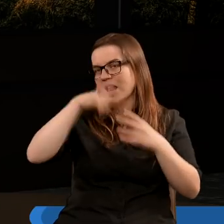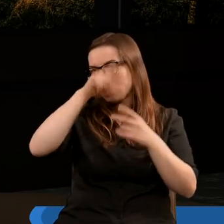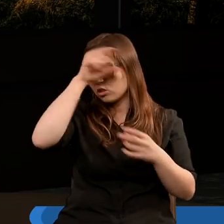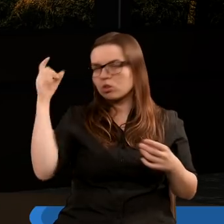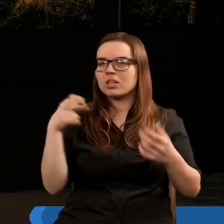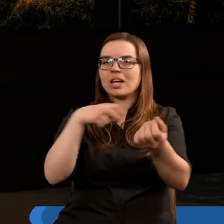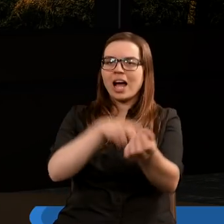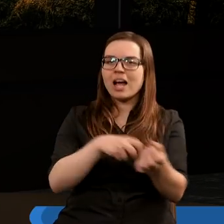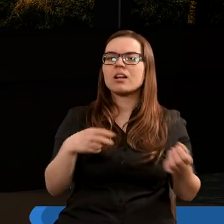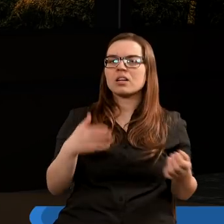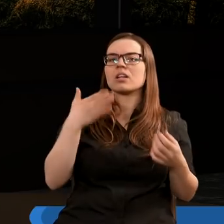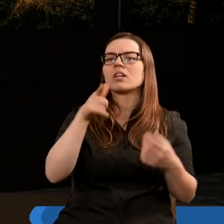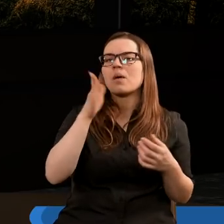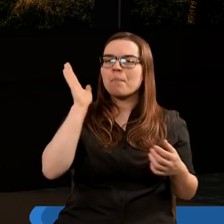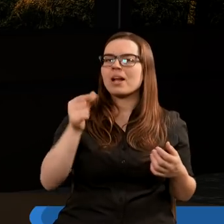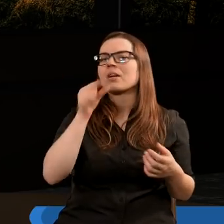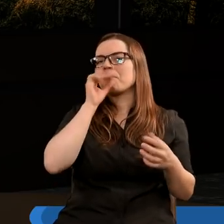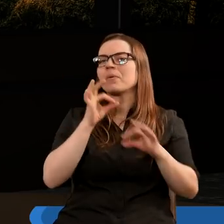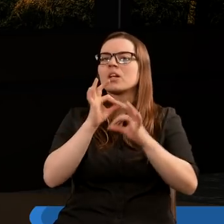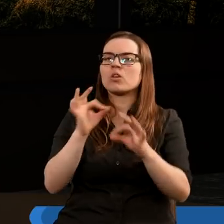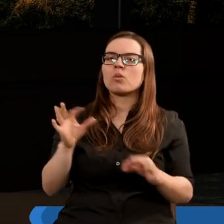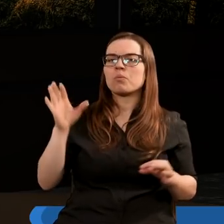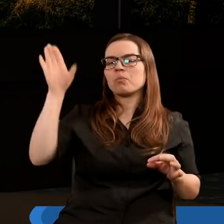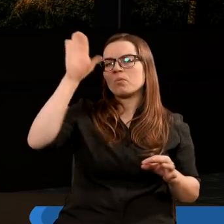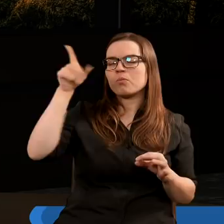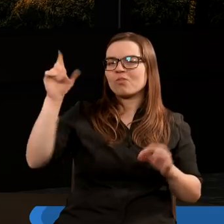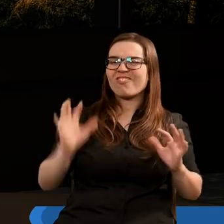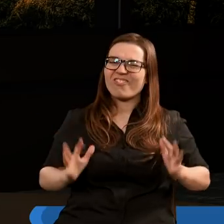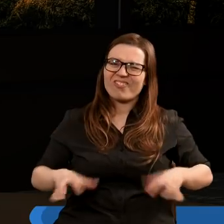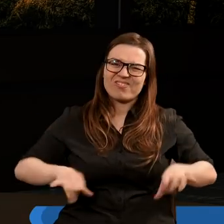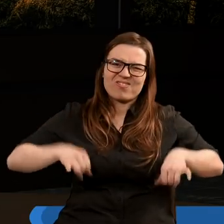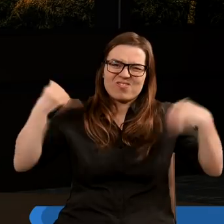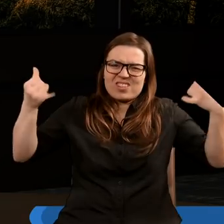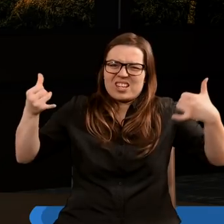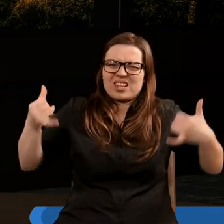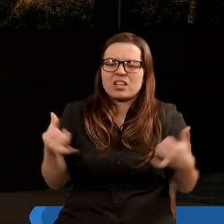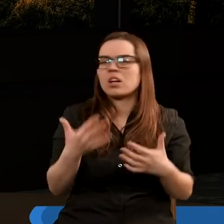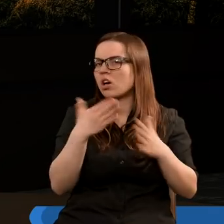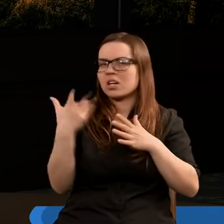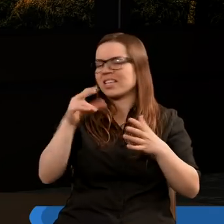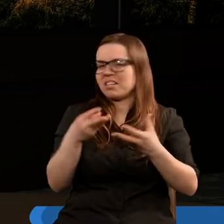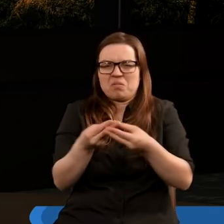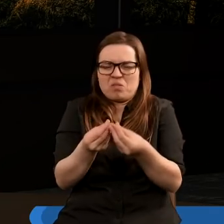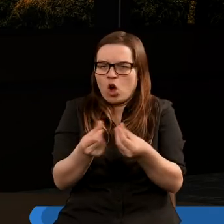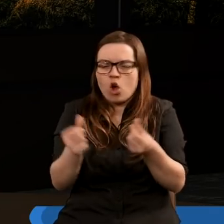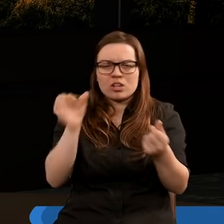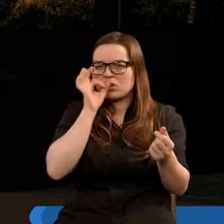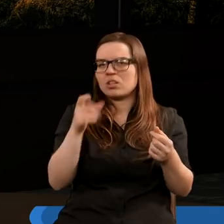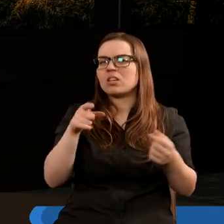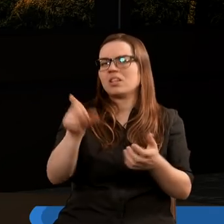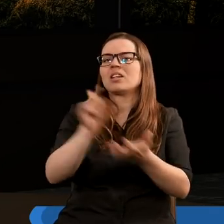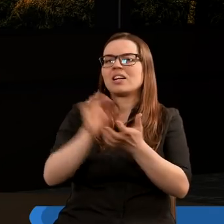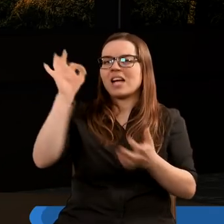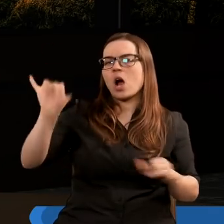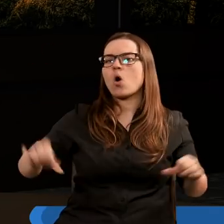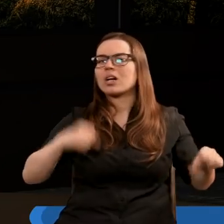na swoje czoło lub rękę, ten będzie pił wino Bożego wzburzenia, gotowe i nierozcińczone z